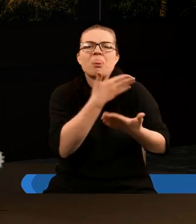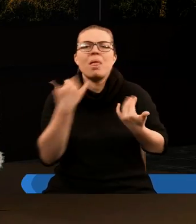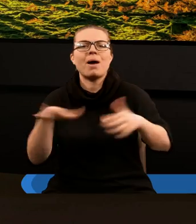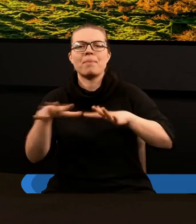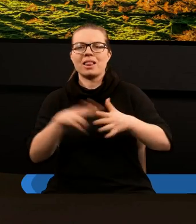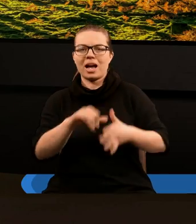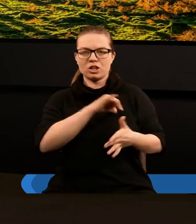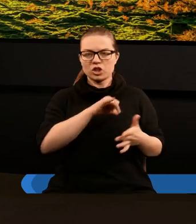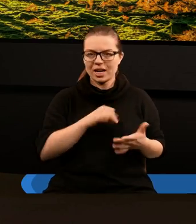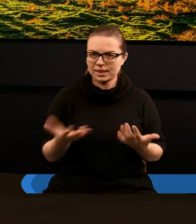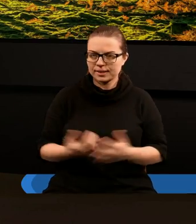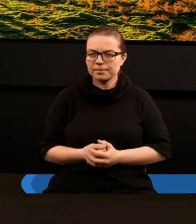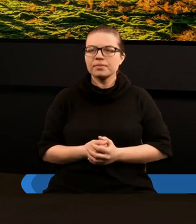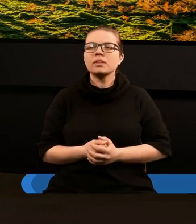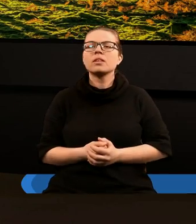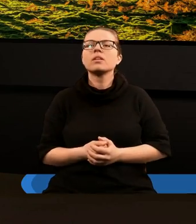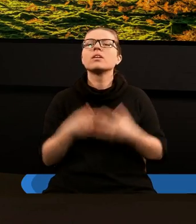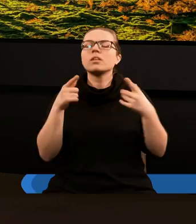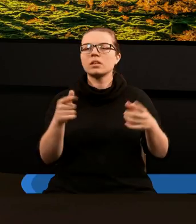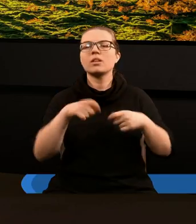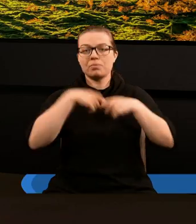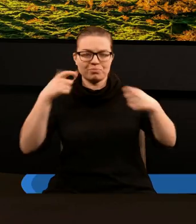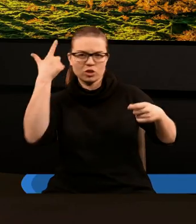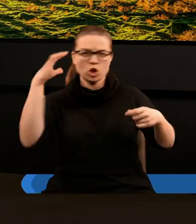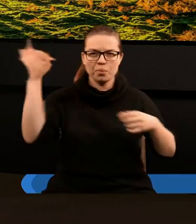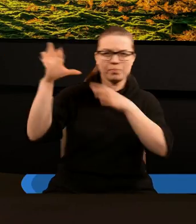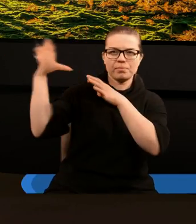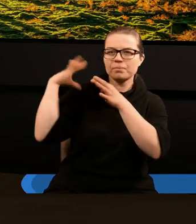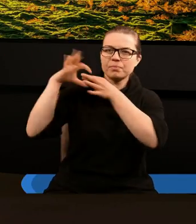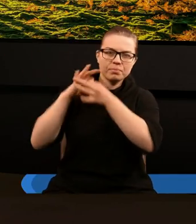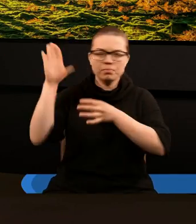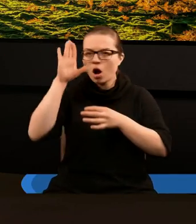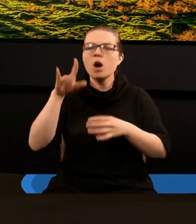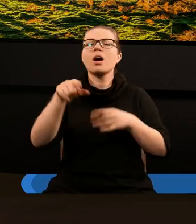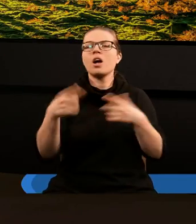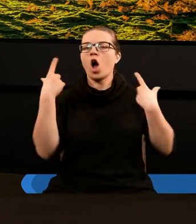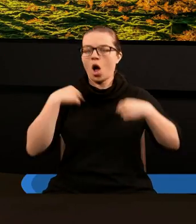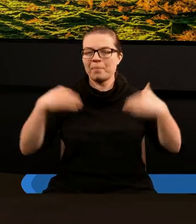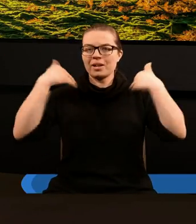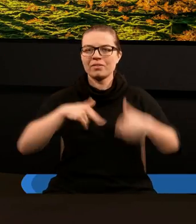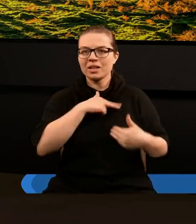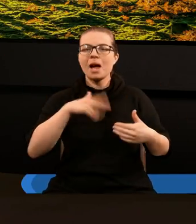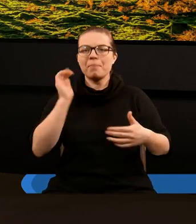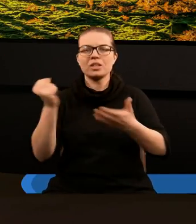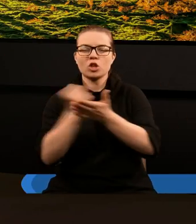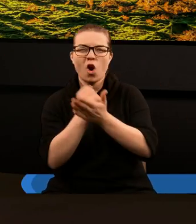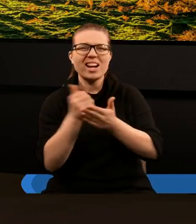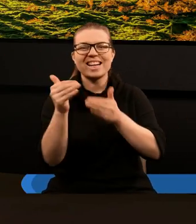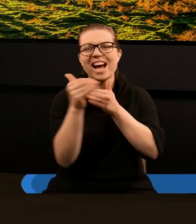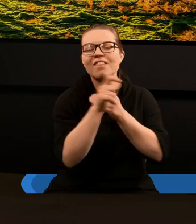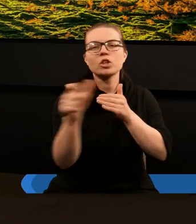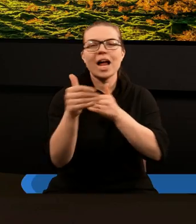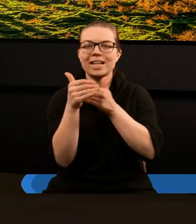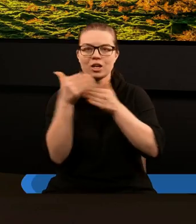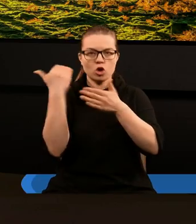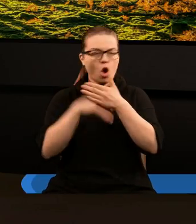grzech. I taka stuprocentowa więź z Bogiem i Jego obecność w nas będzie konieczna w tych czasach końca,